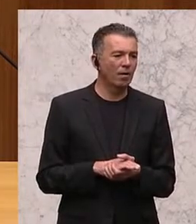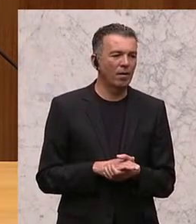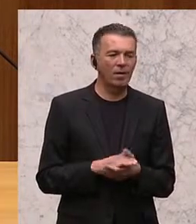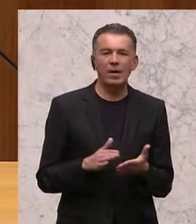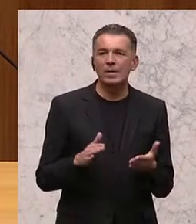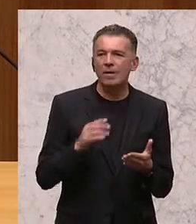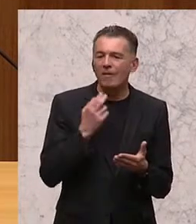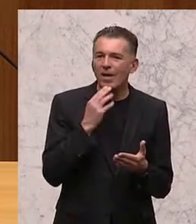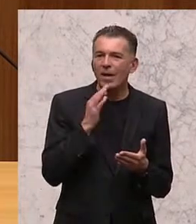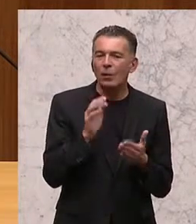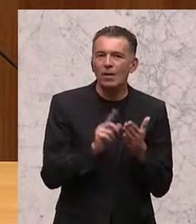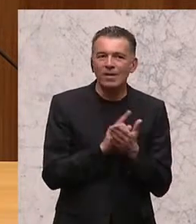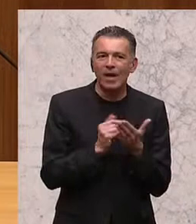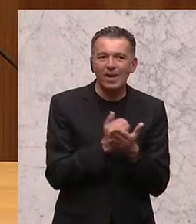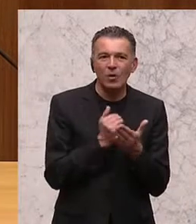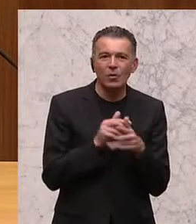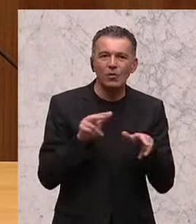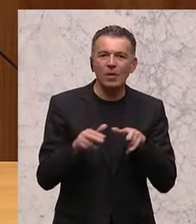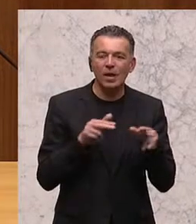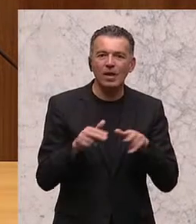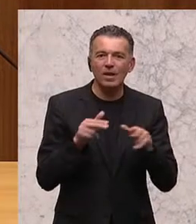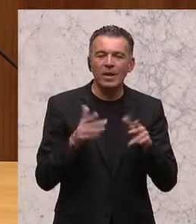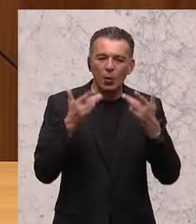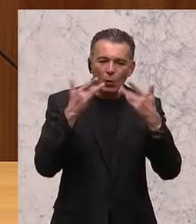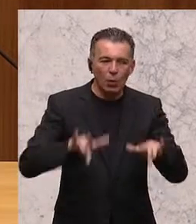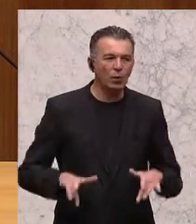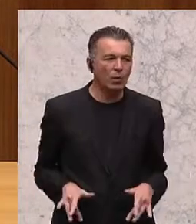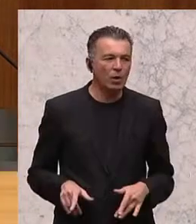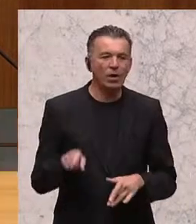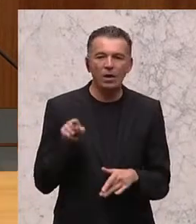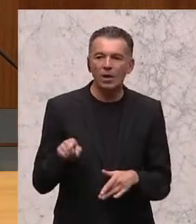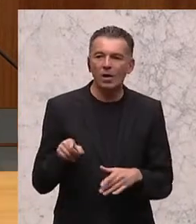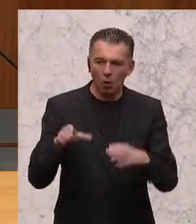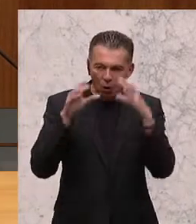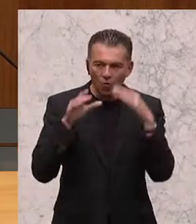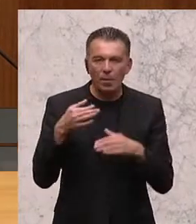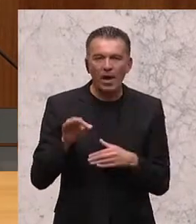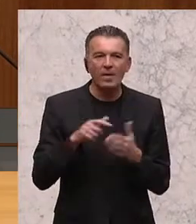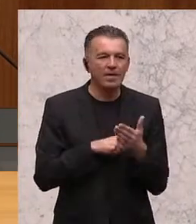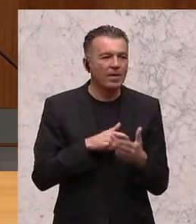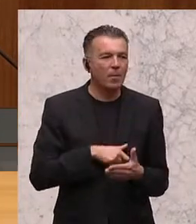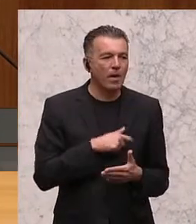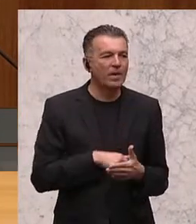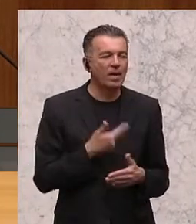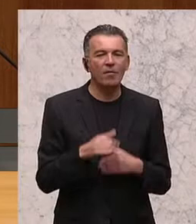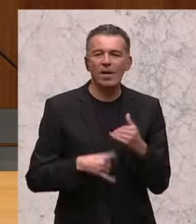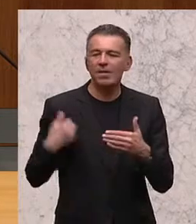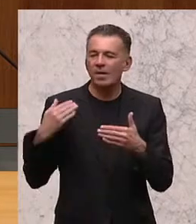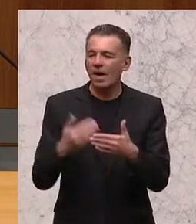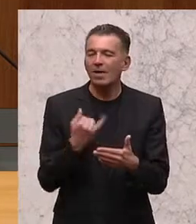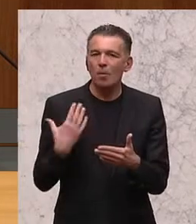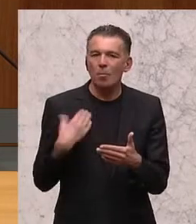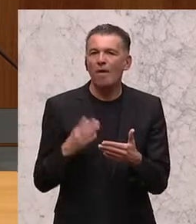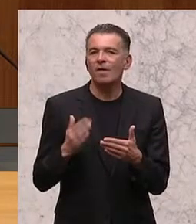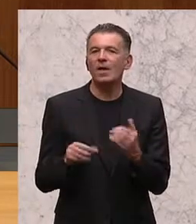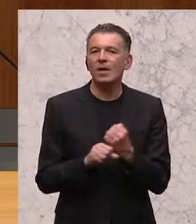dazu zu nützen, die Regierung aufzukündigen. Sie sind die einzige Partei, die es in diesen 20 Jahren jeweils immer wieder gemacht hat,